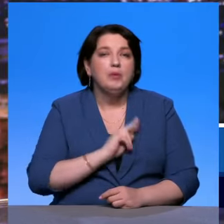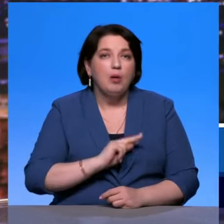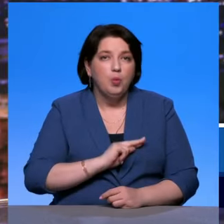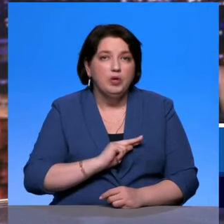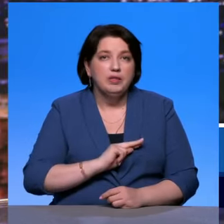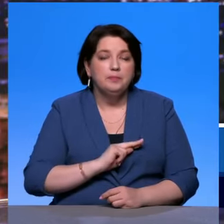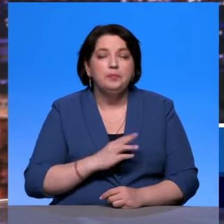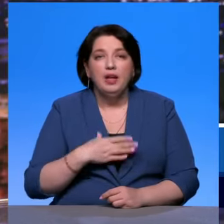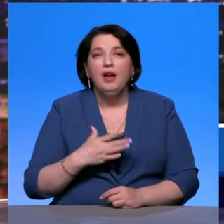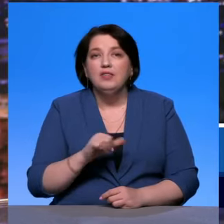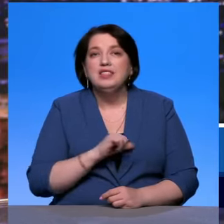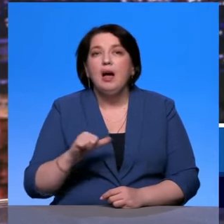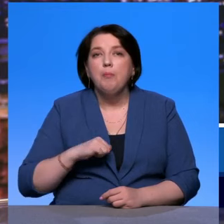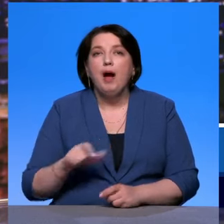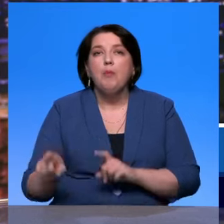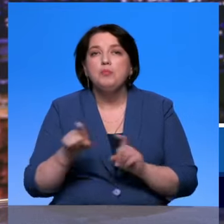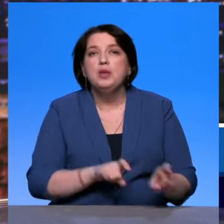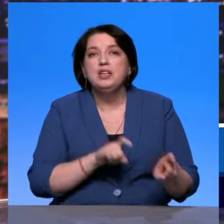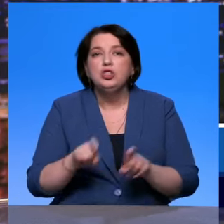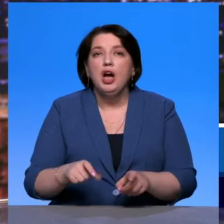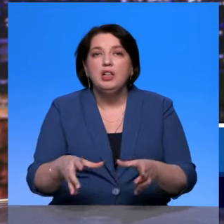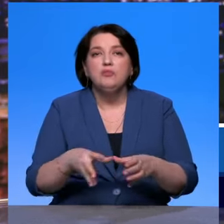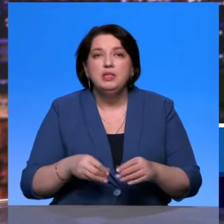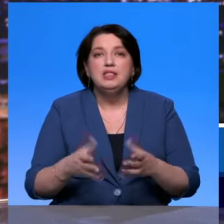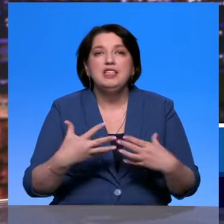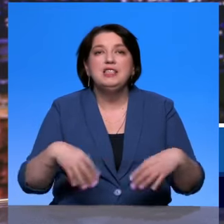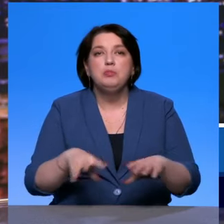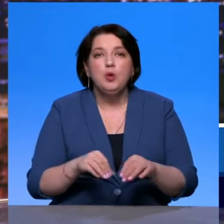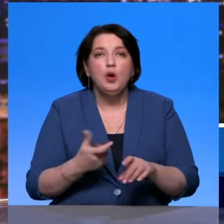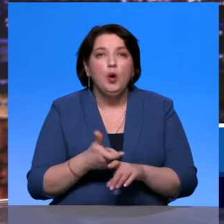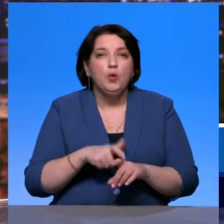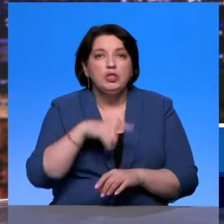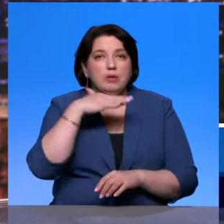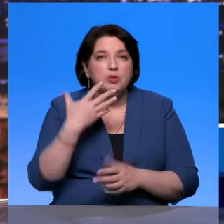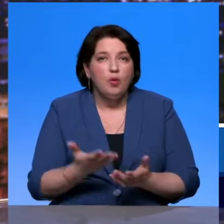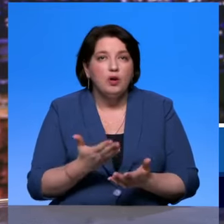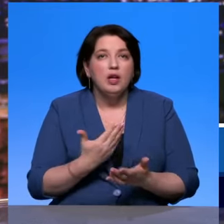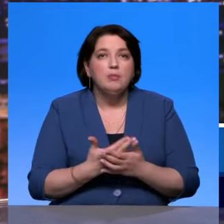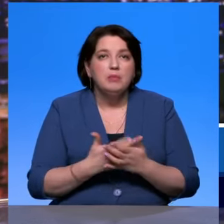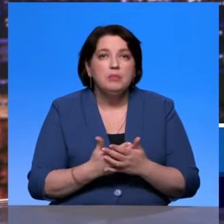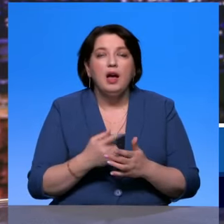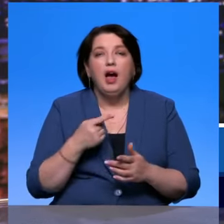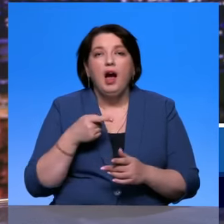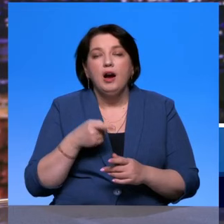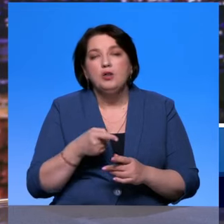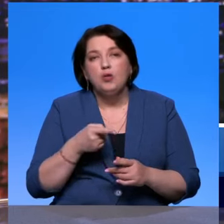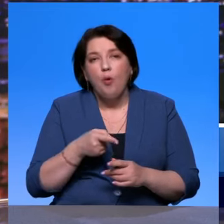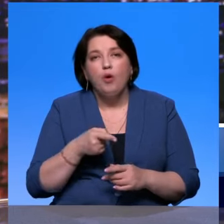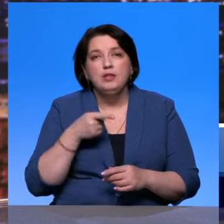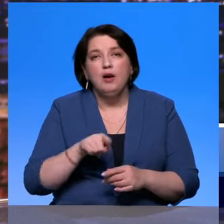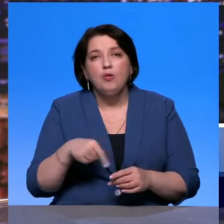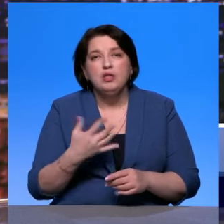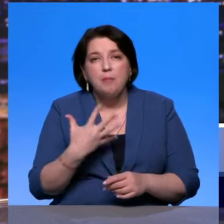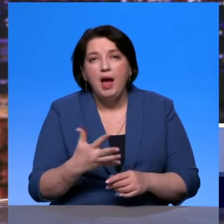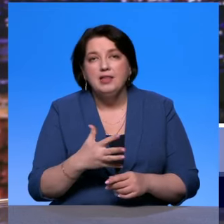переезжала, переезжала с семьей каждый раз. Я знаю, что это огромные сдержки, и где-то полтора года минимум ты входишь в